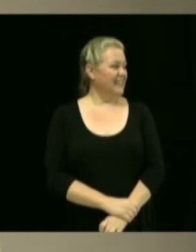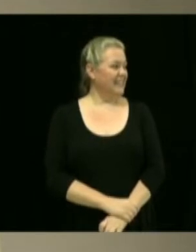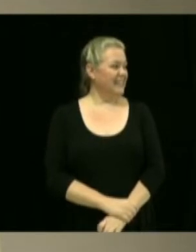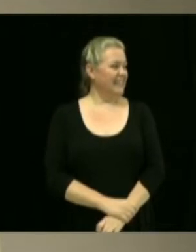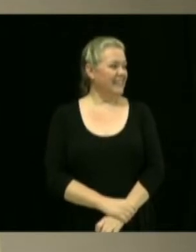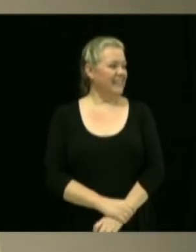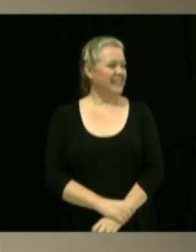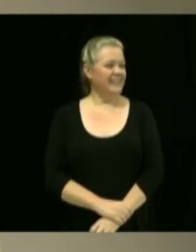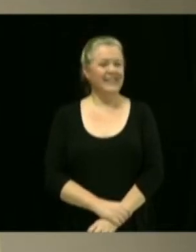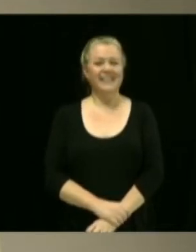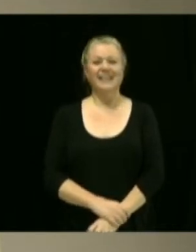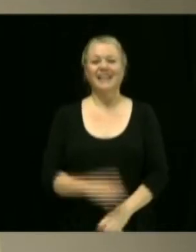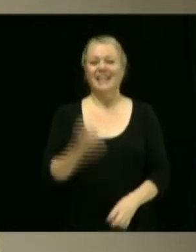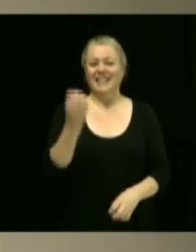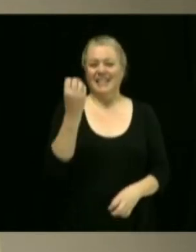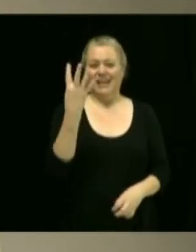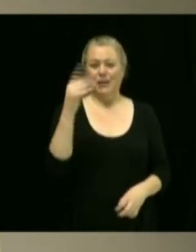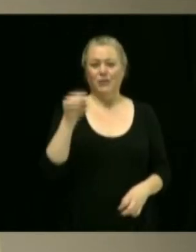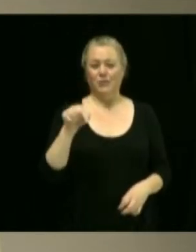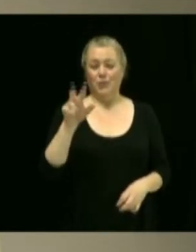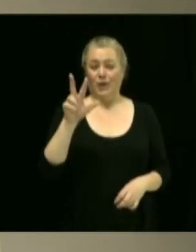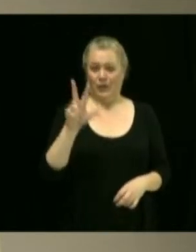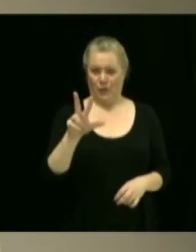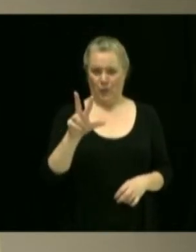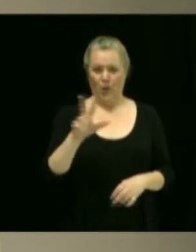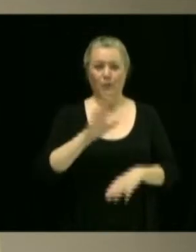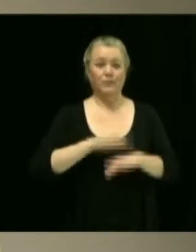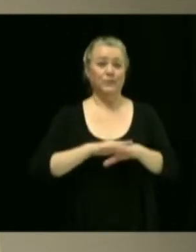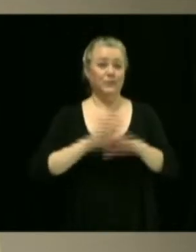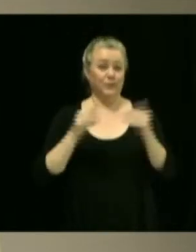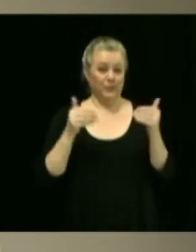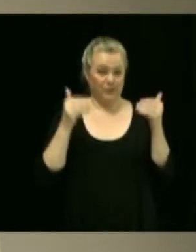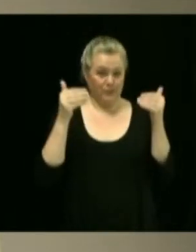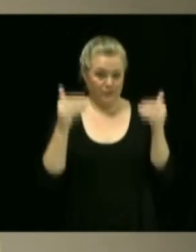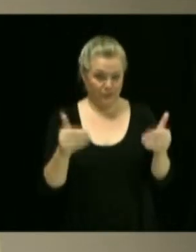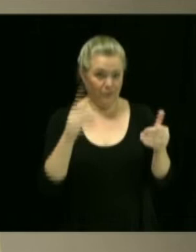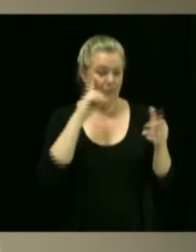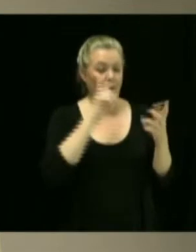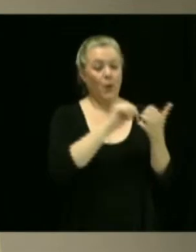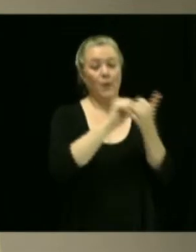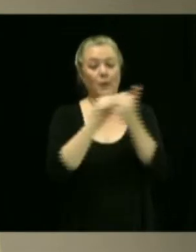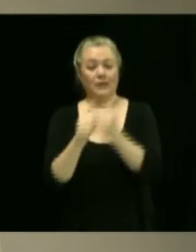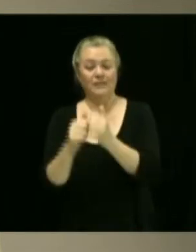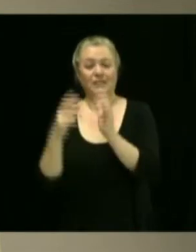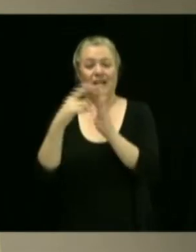14.3. Avis de motion à être donné d'un règlement modifiant le règlement numéro